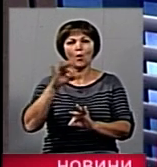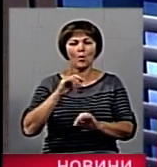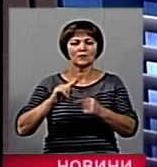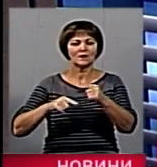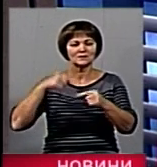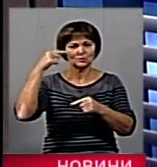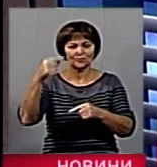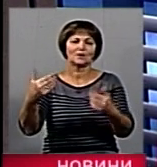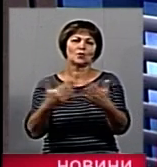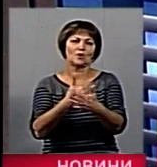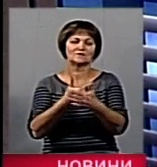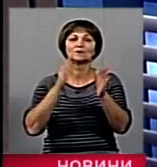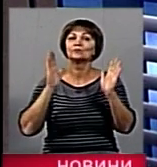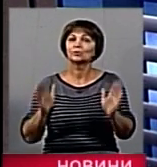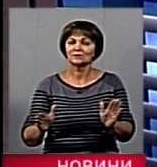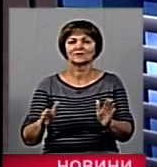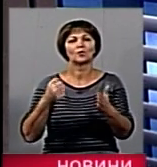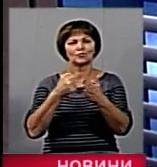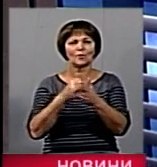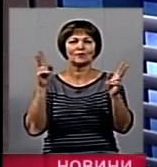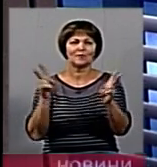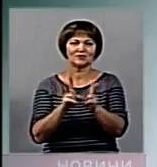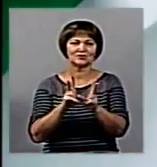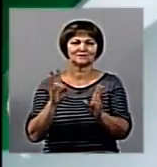наступних інформаційних випусках. До побачення.